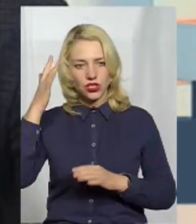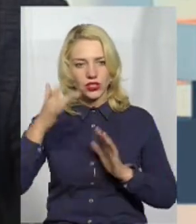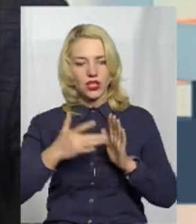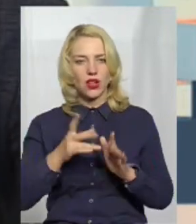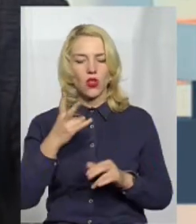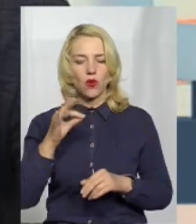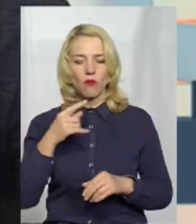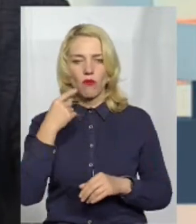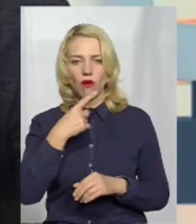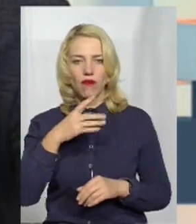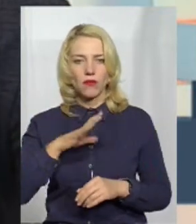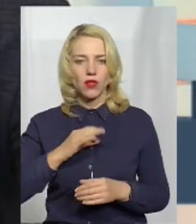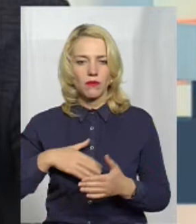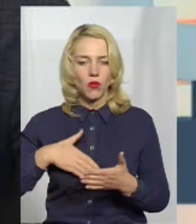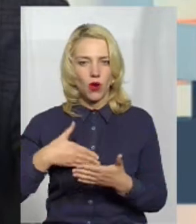проактивність.